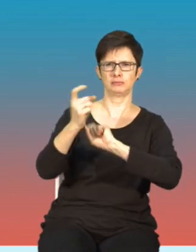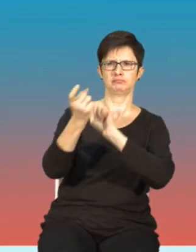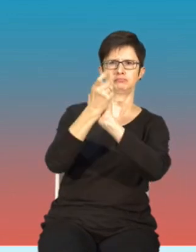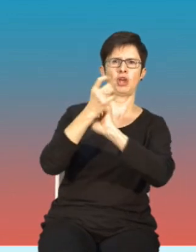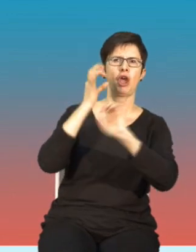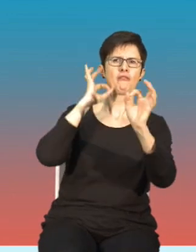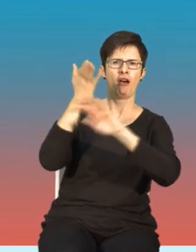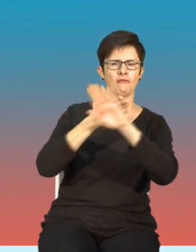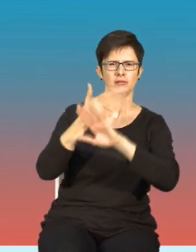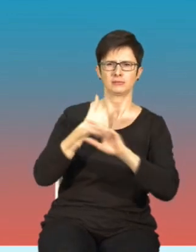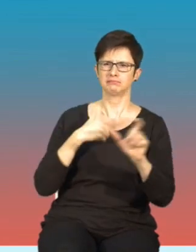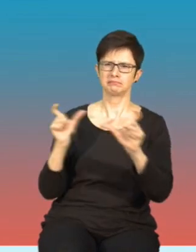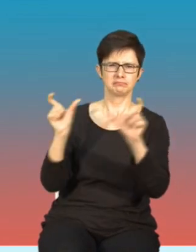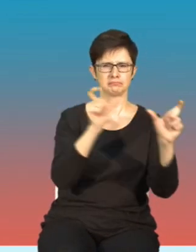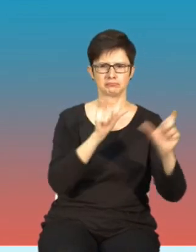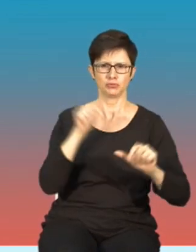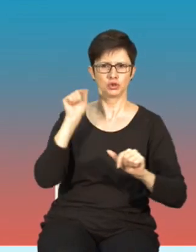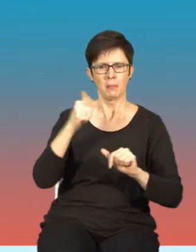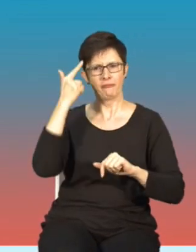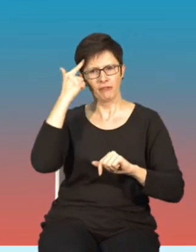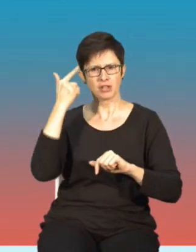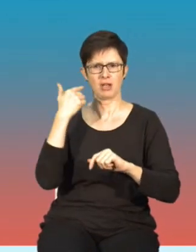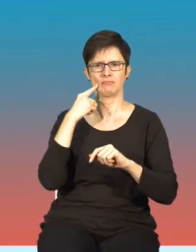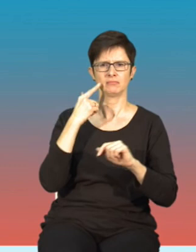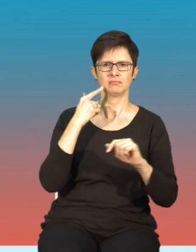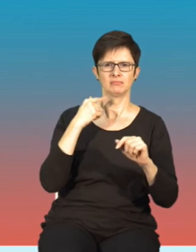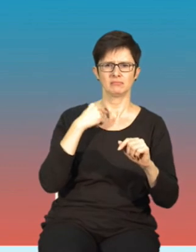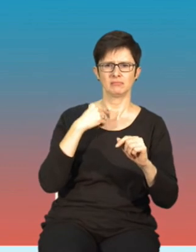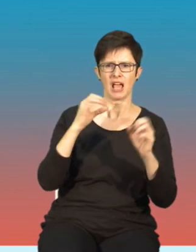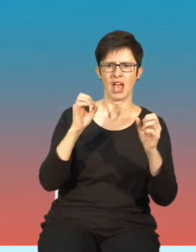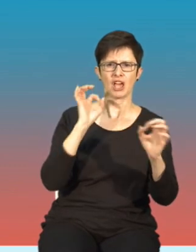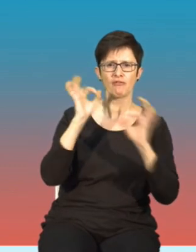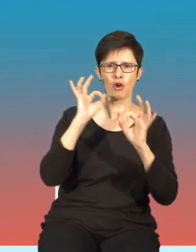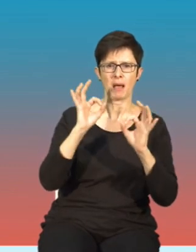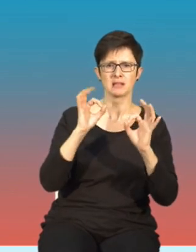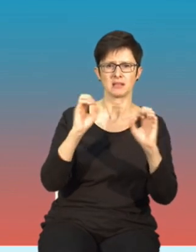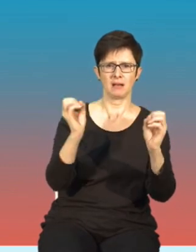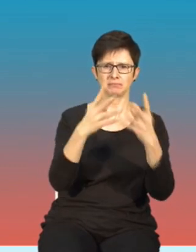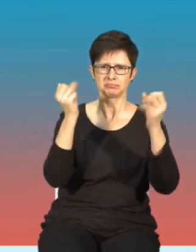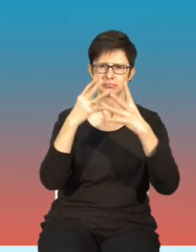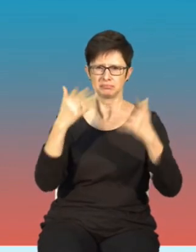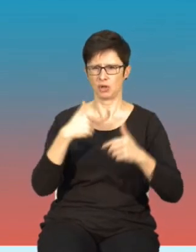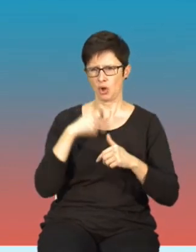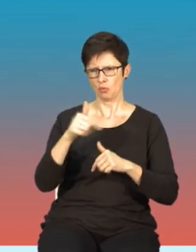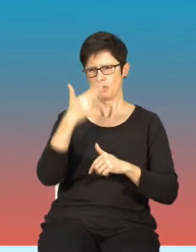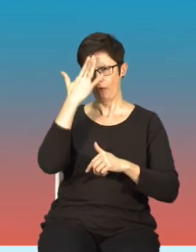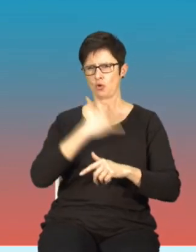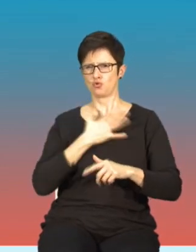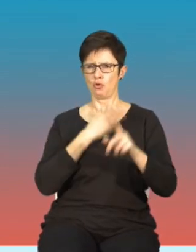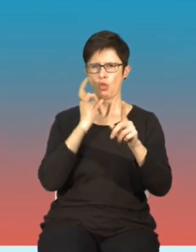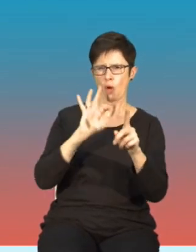składową tego jest krytyczne podejście do informacji, krytyczne podejście do źródeł, umiejętność